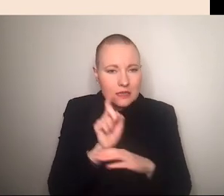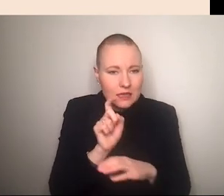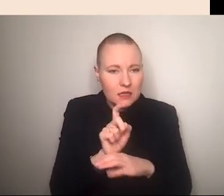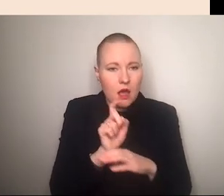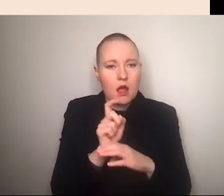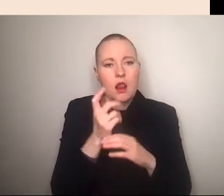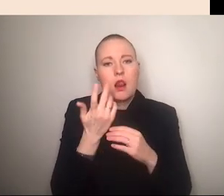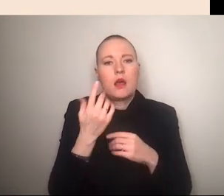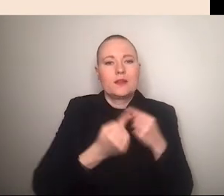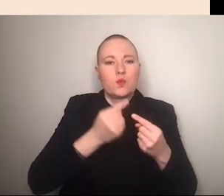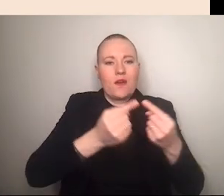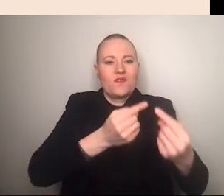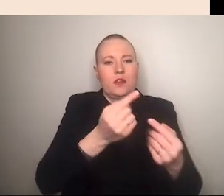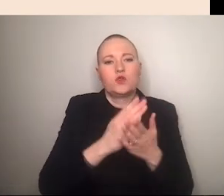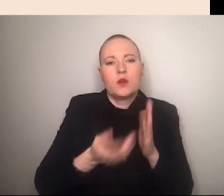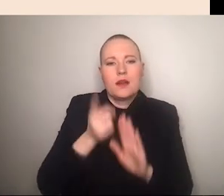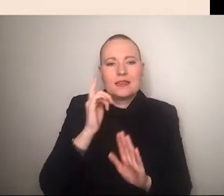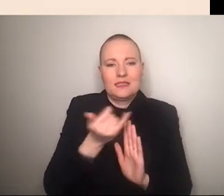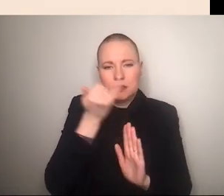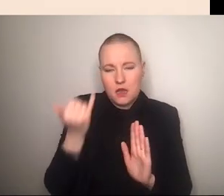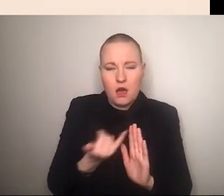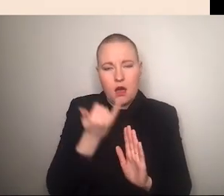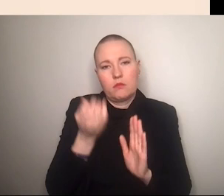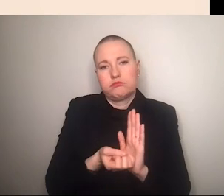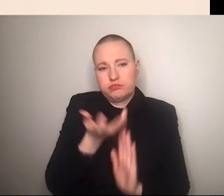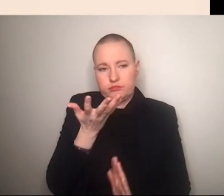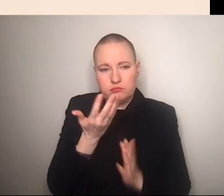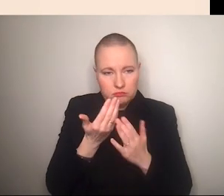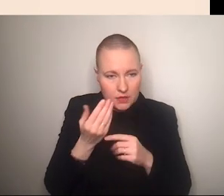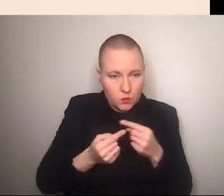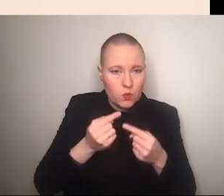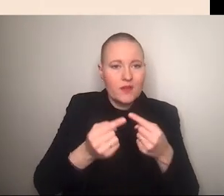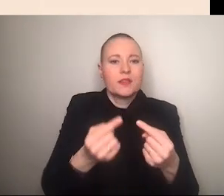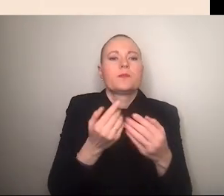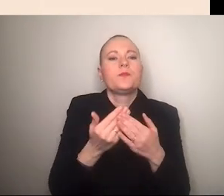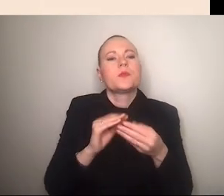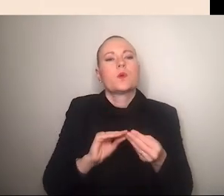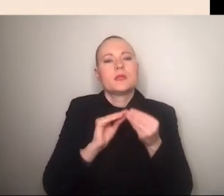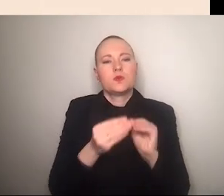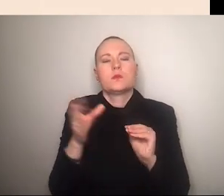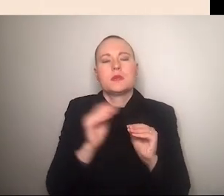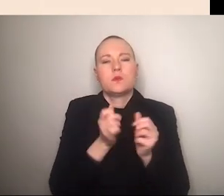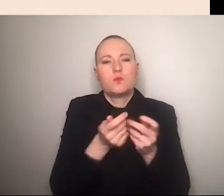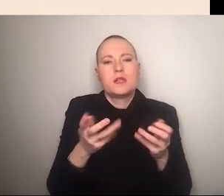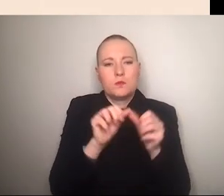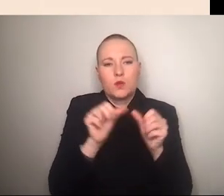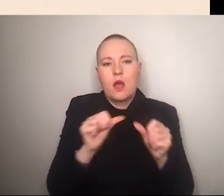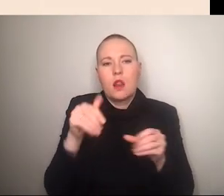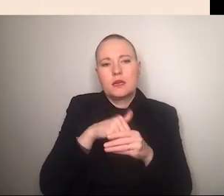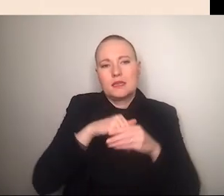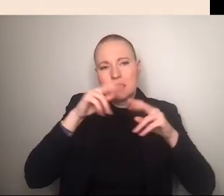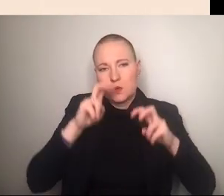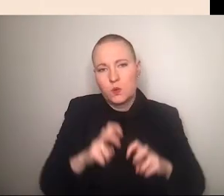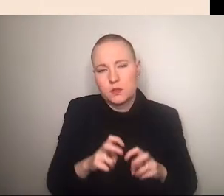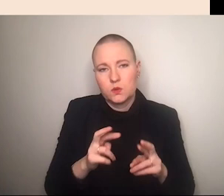bereits seit letztem jahr stattfindet und kombiniere das mit einer multimodalen inhaltsanalyse und ich hoffe dass ich